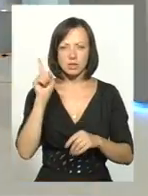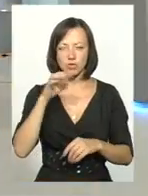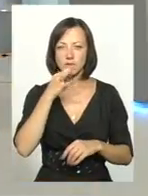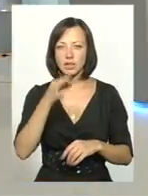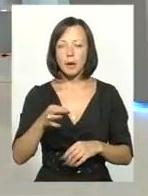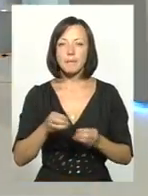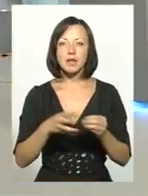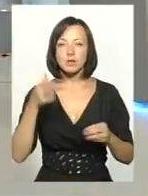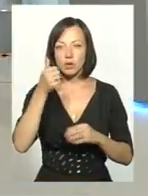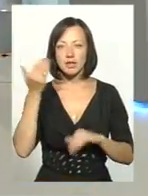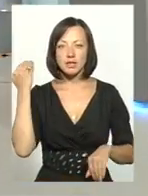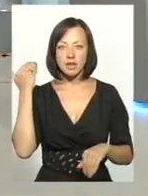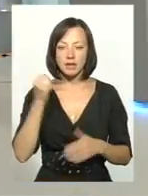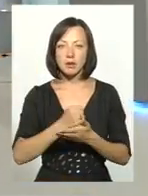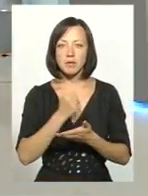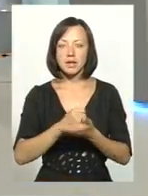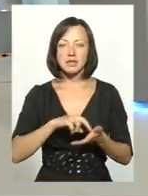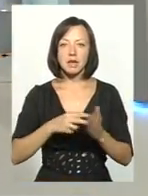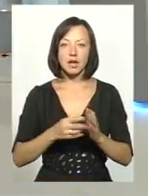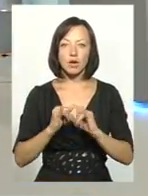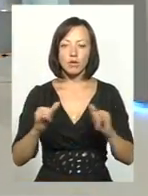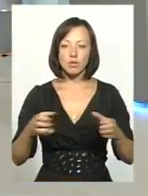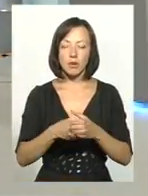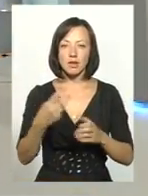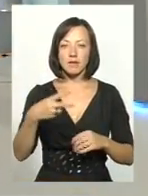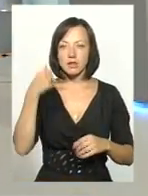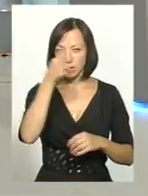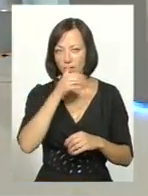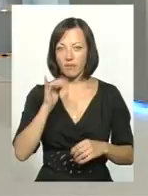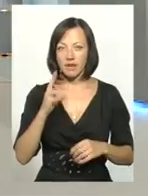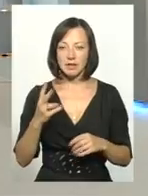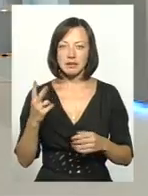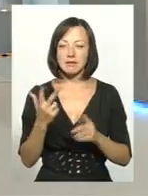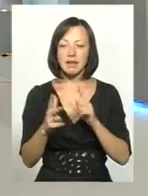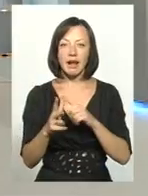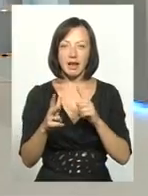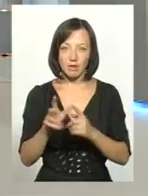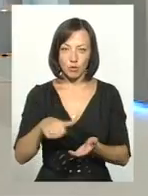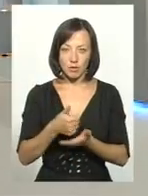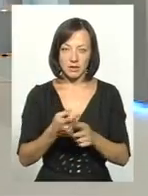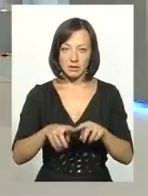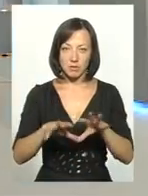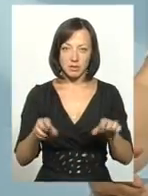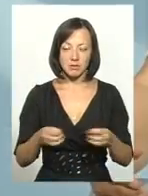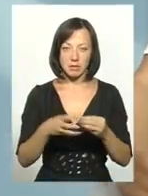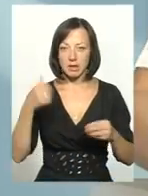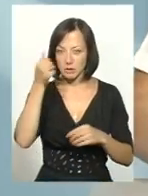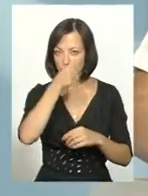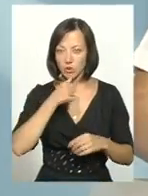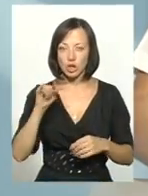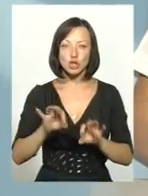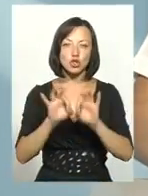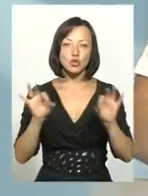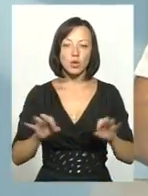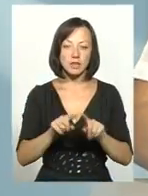Що 15 років назад вони прийняли стратегію розвитку громади на 20 років. Він вже третій бургомістр на цій посаді за 15 років. І